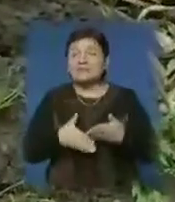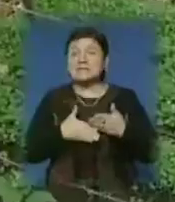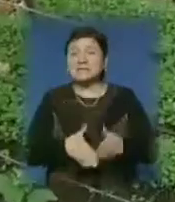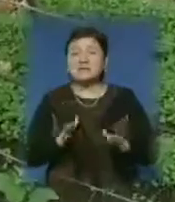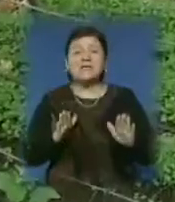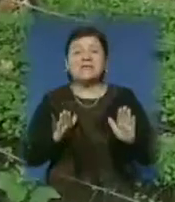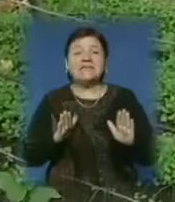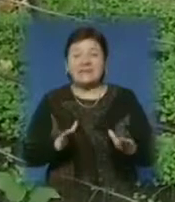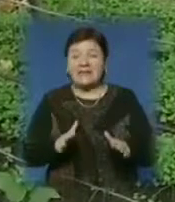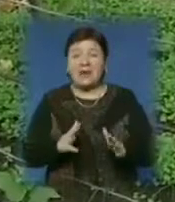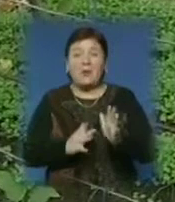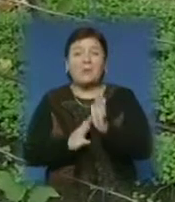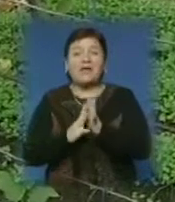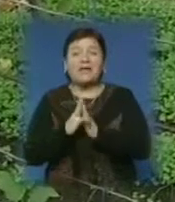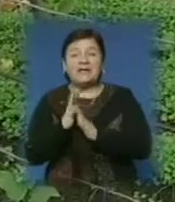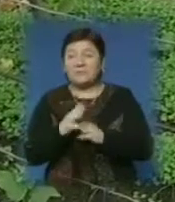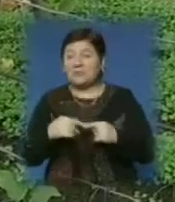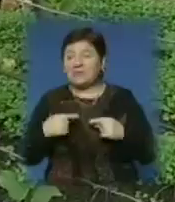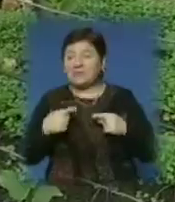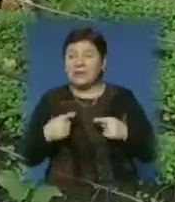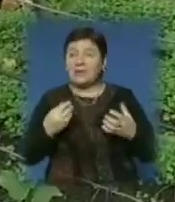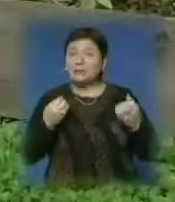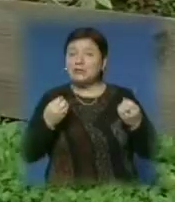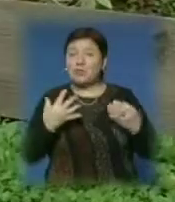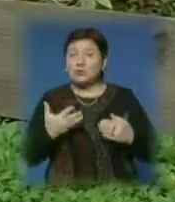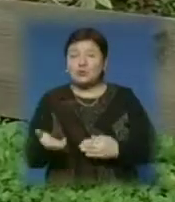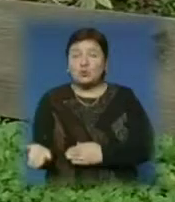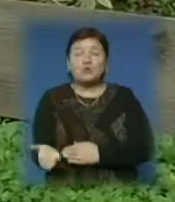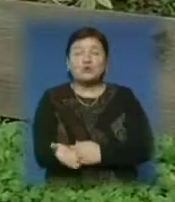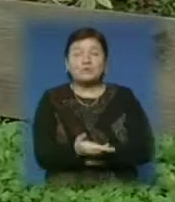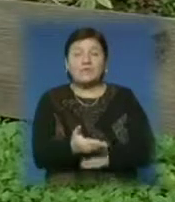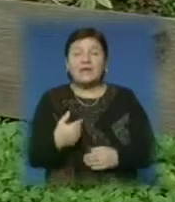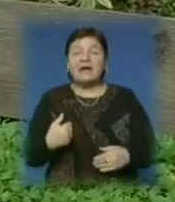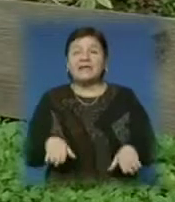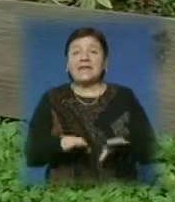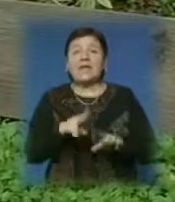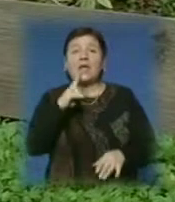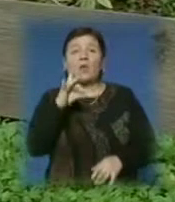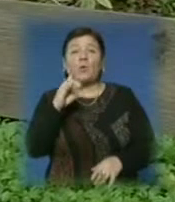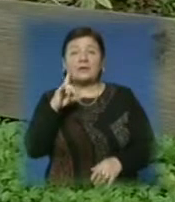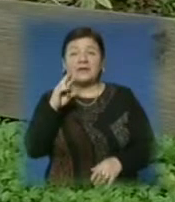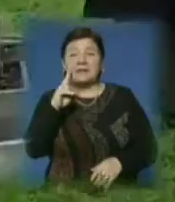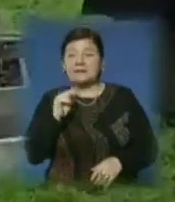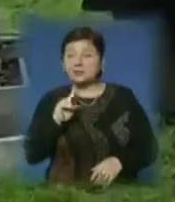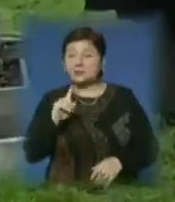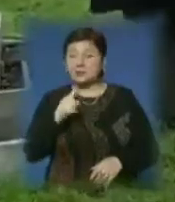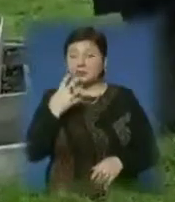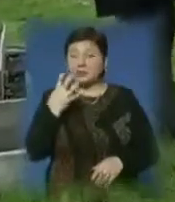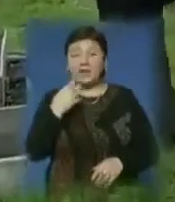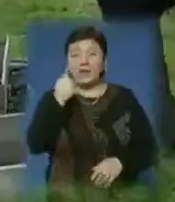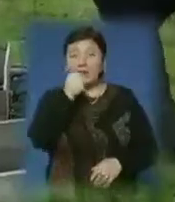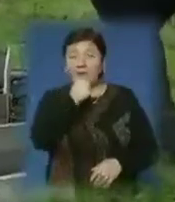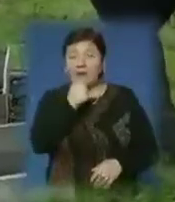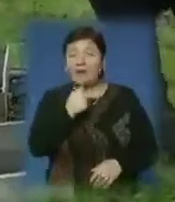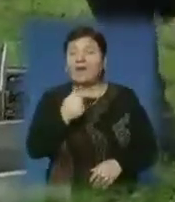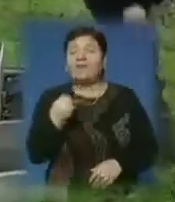тільки підрізка бурянів плоскорізами чи просто скошування. Михайло Куртин зізнається, що чотири роки тому ще